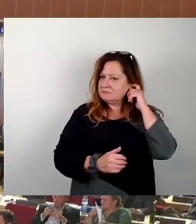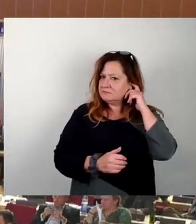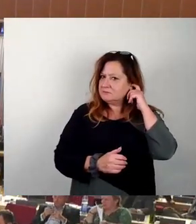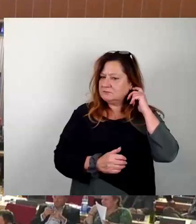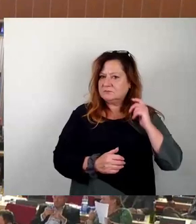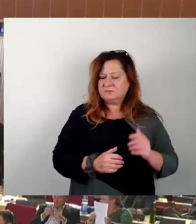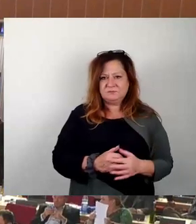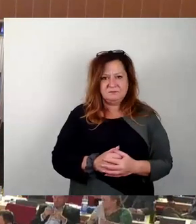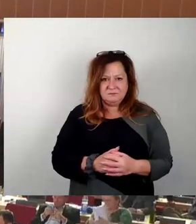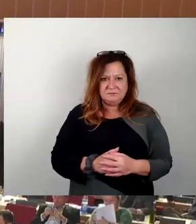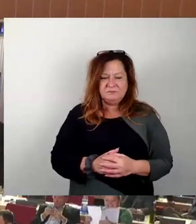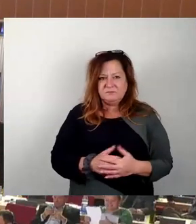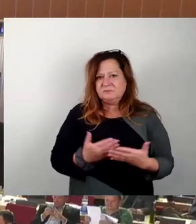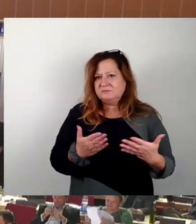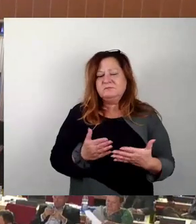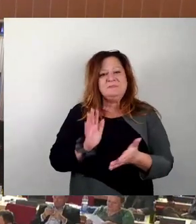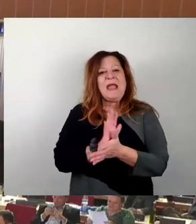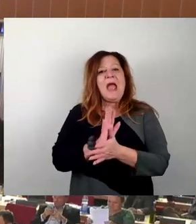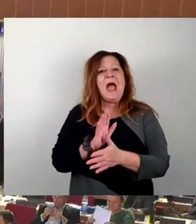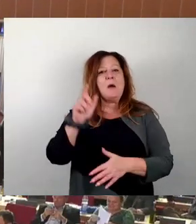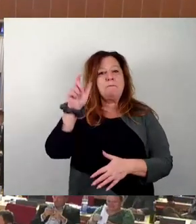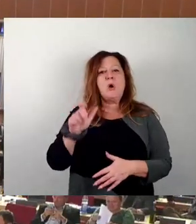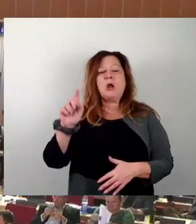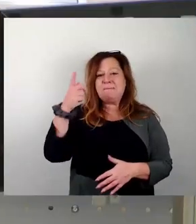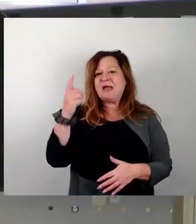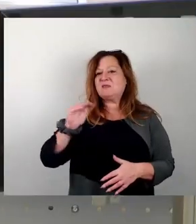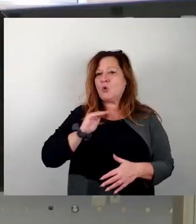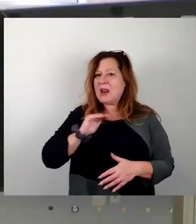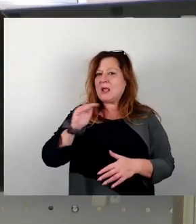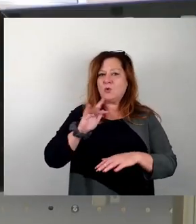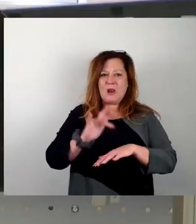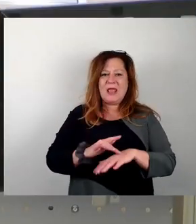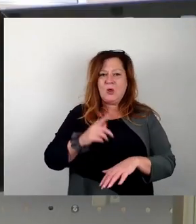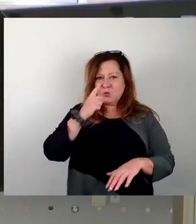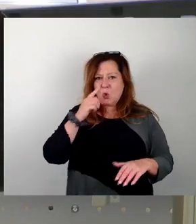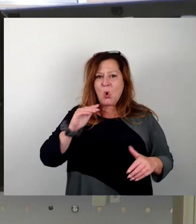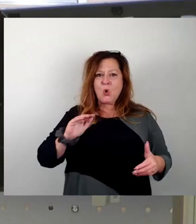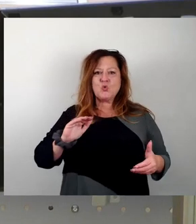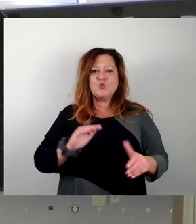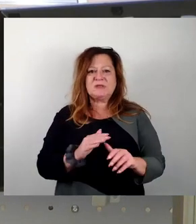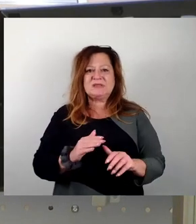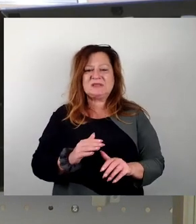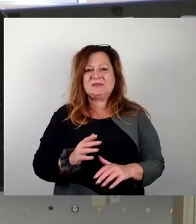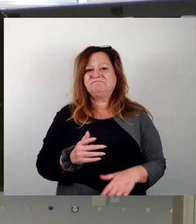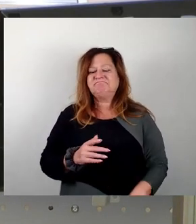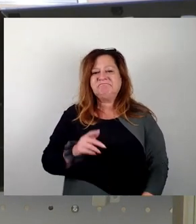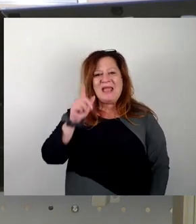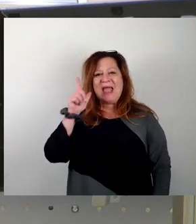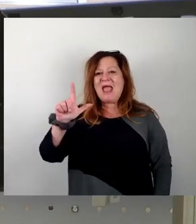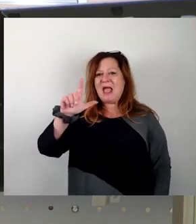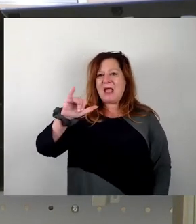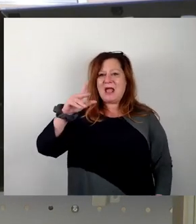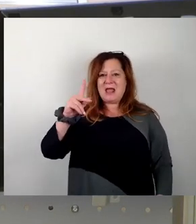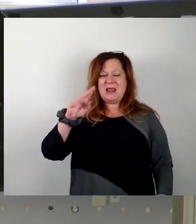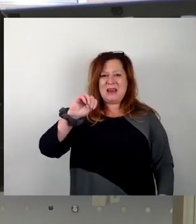Ja, sehr geehrter Herr Bürgermeister, sehr geehrte Kolleginnen und Kollegen, ich hatte nur ganz kurz noch mal, Herr Lippmann, Ihre etwas fragwürdige